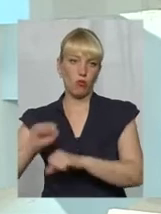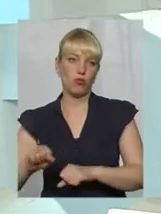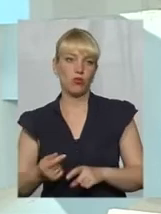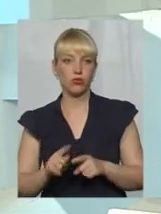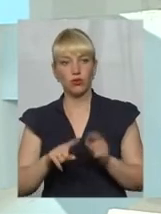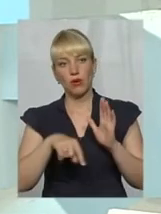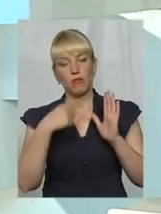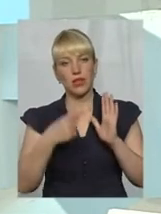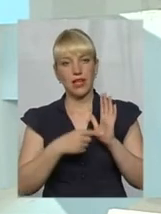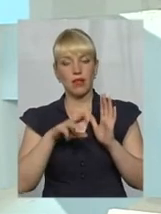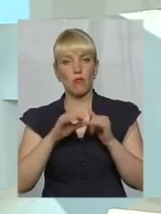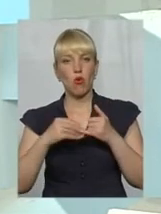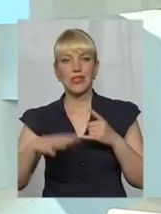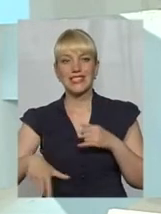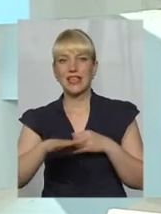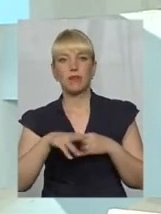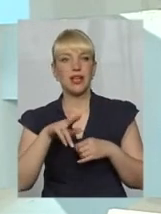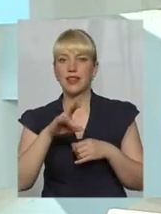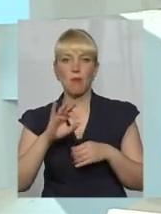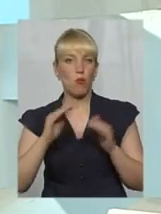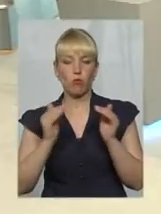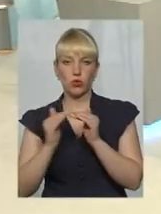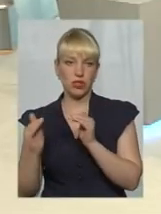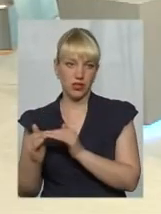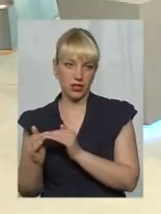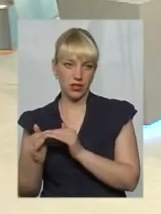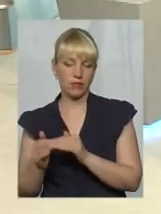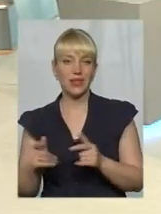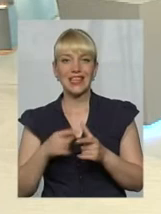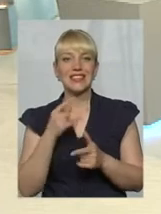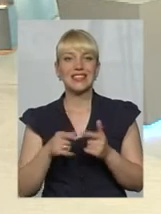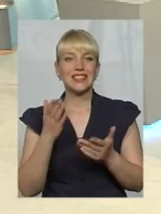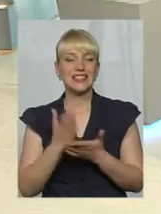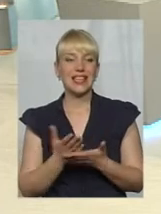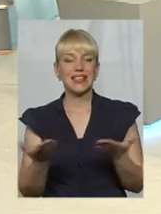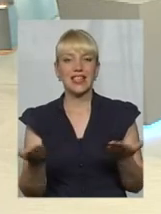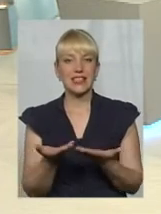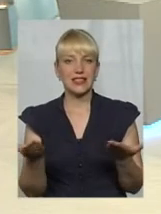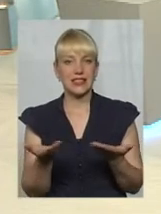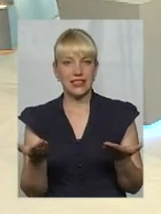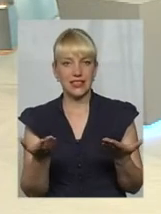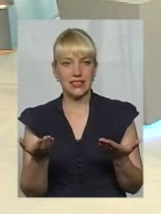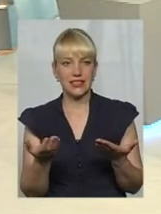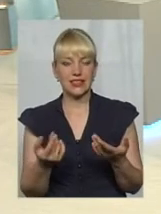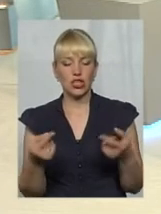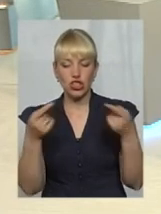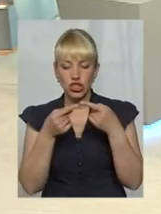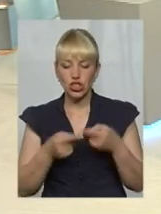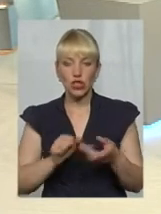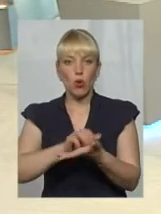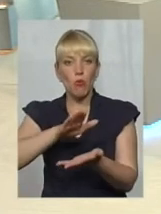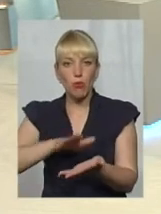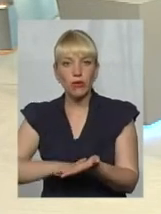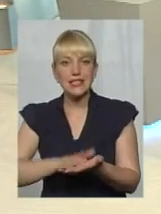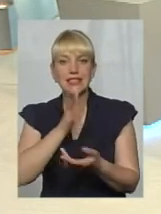питання тут більше по землі, а не по будинку. Так. Чи є якісь терміні чітко прописані, до якого